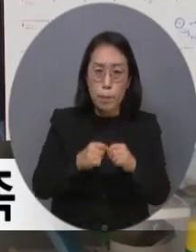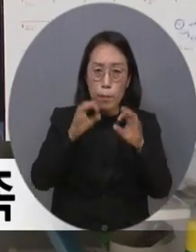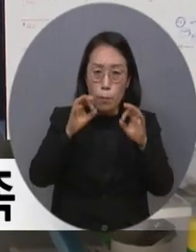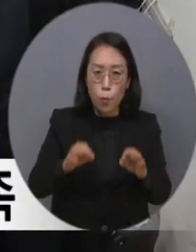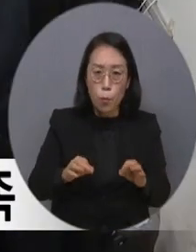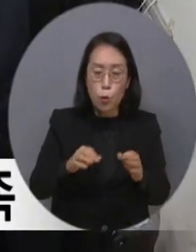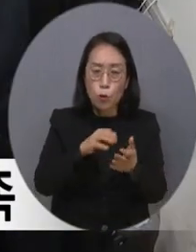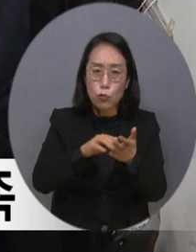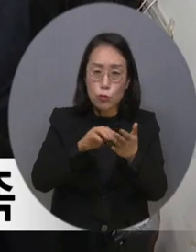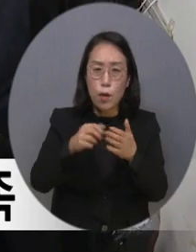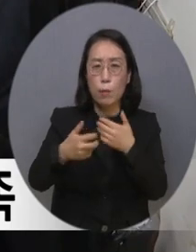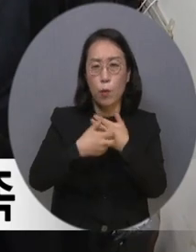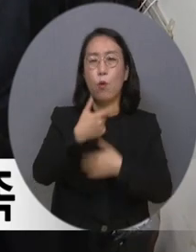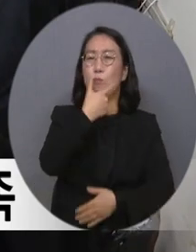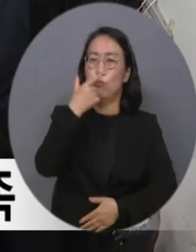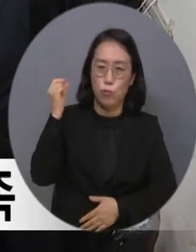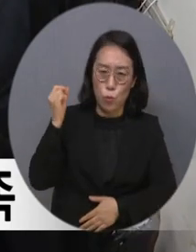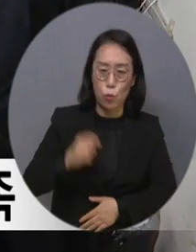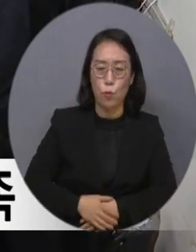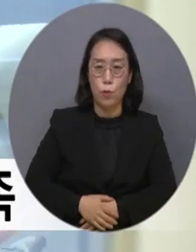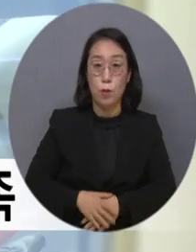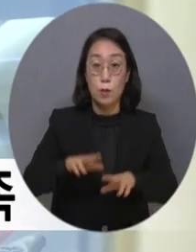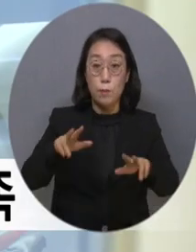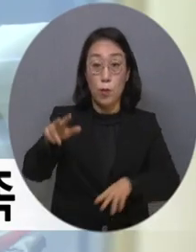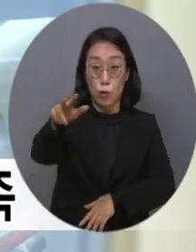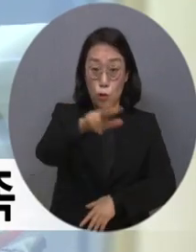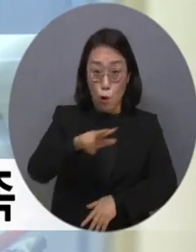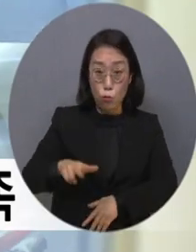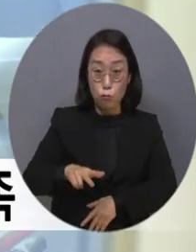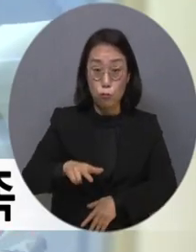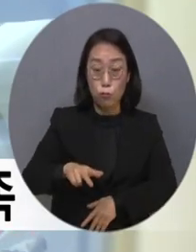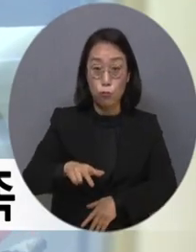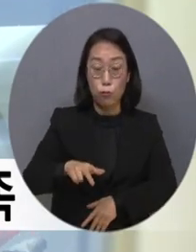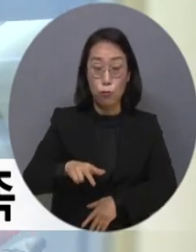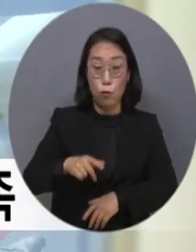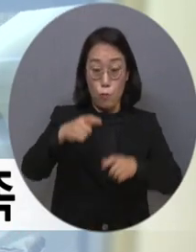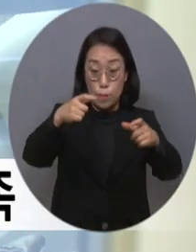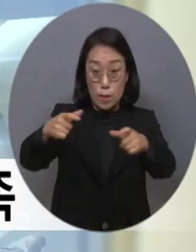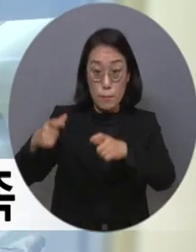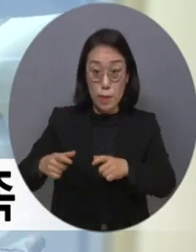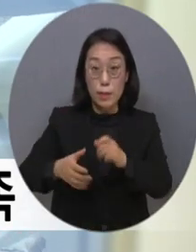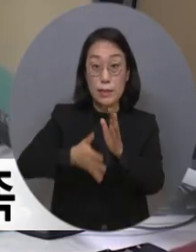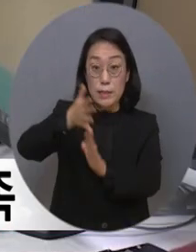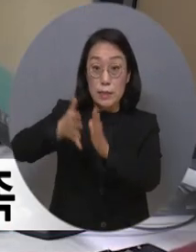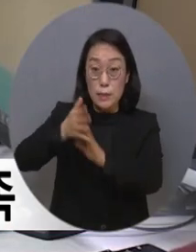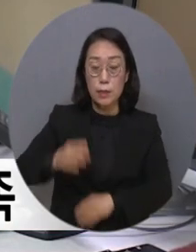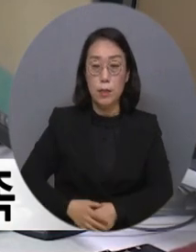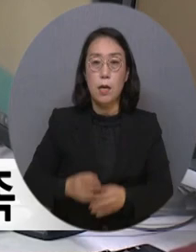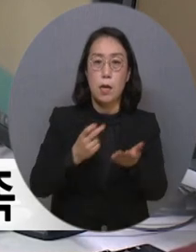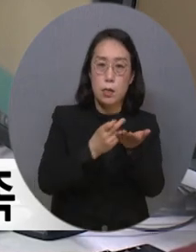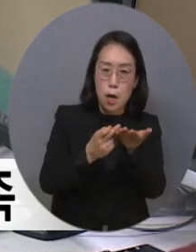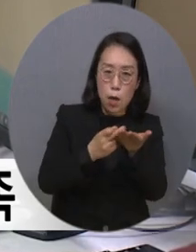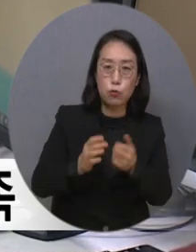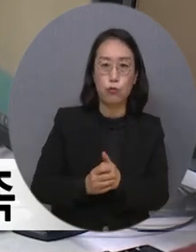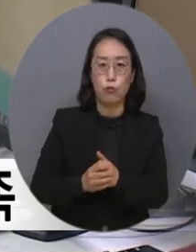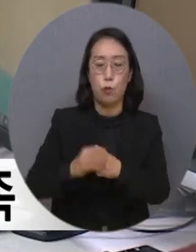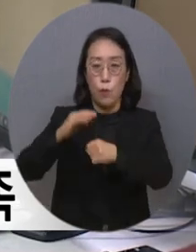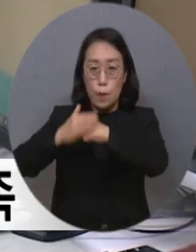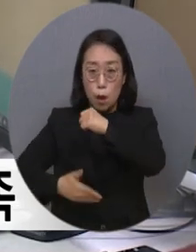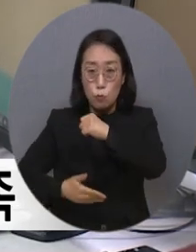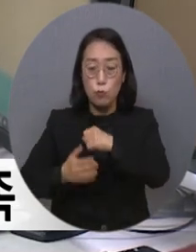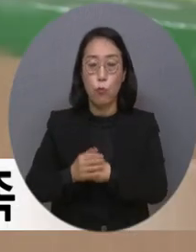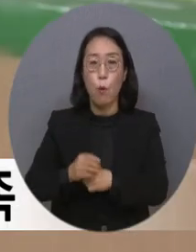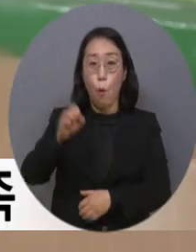부족한 것이 현실입니다. 현재 전국 17개 광역지자체 중 제주와 대구, 광주 등 9곳에